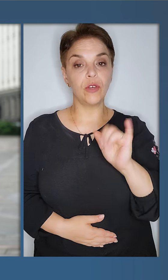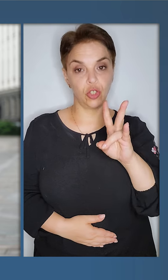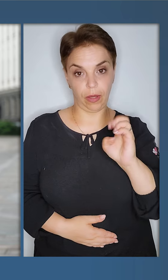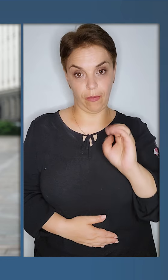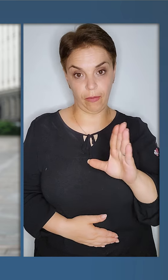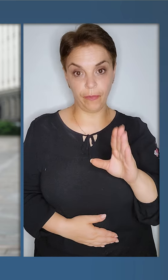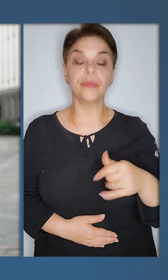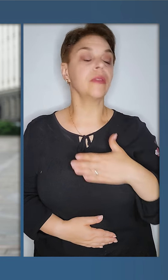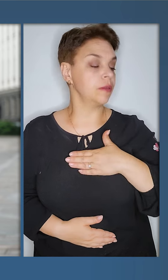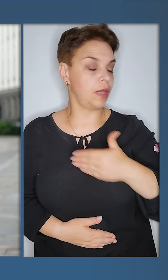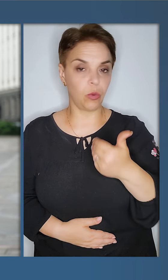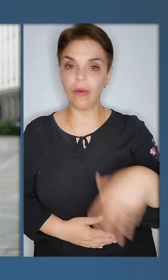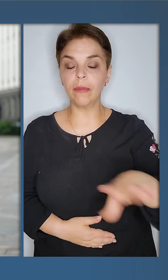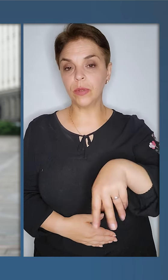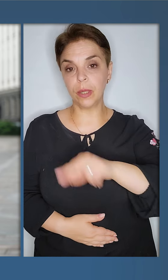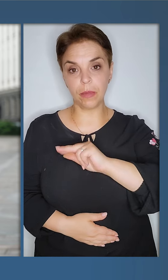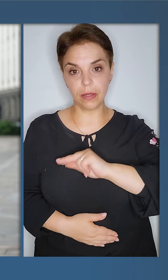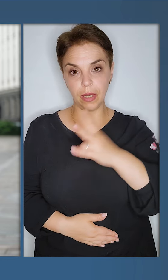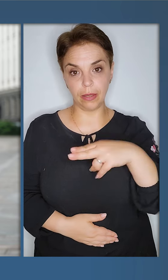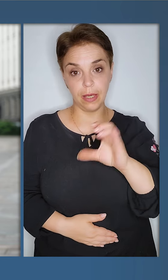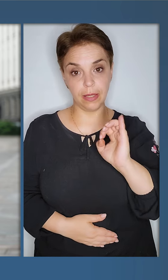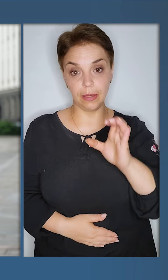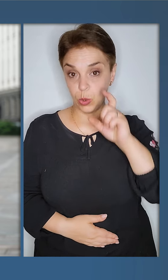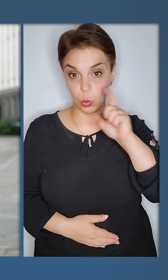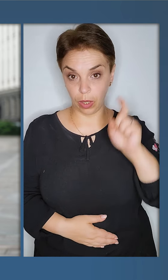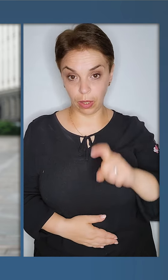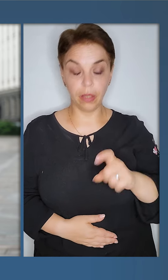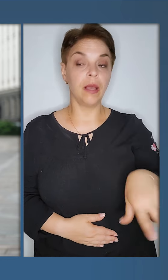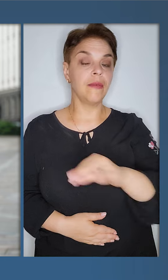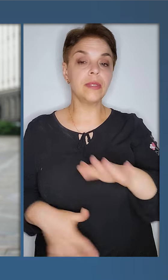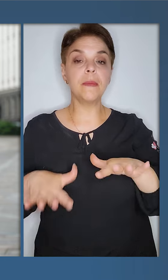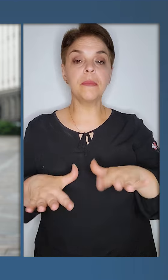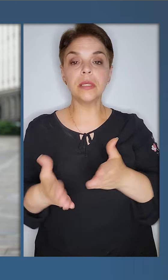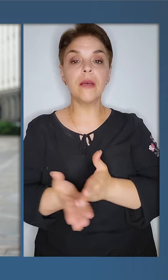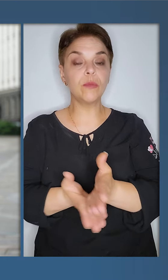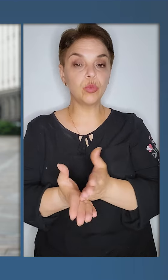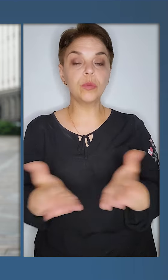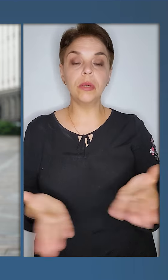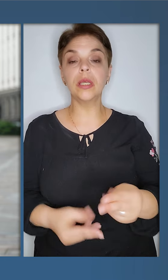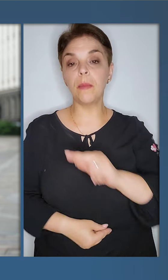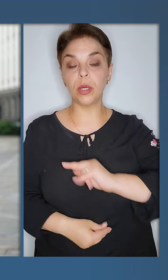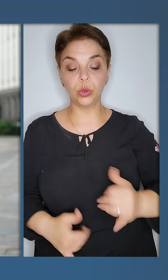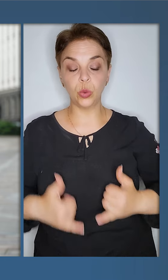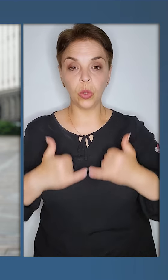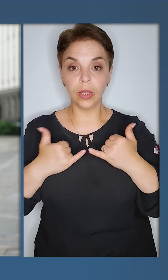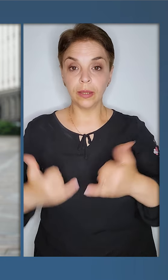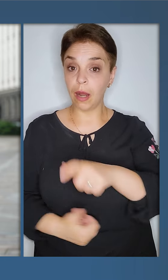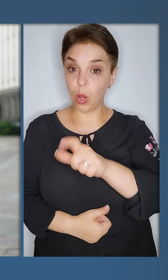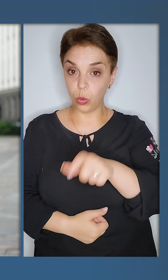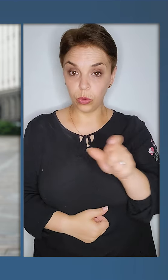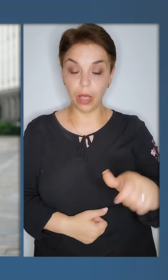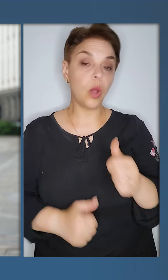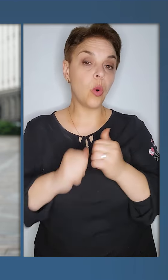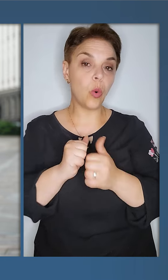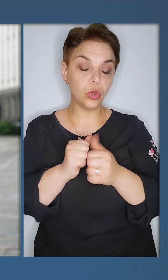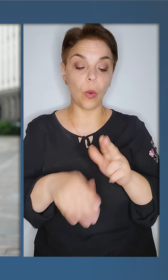Тимофій Вишня. Дякую вам та усім працівникам ДСНС України, усім місцевим службам, які працюють для